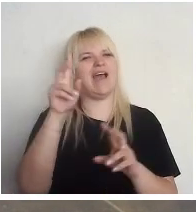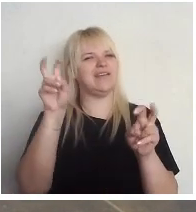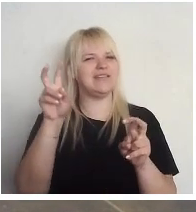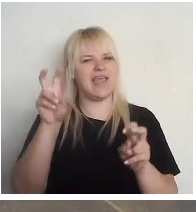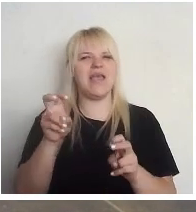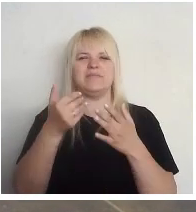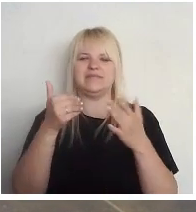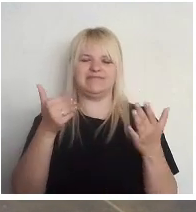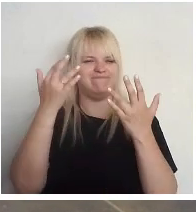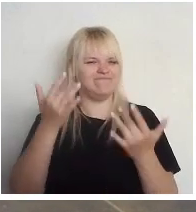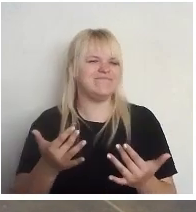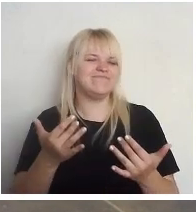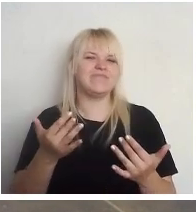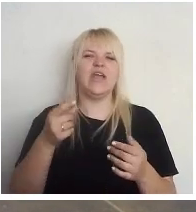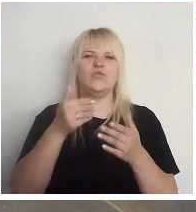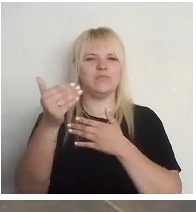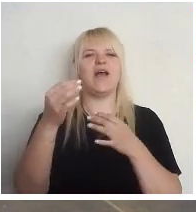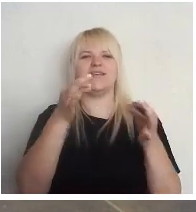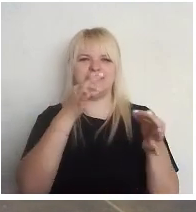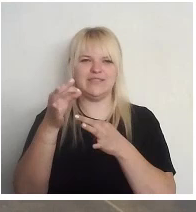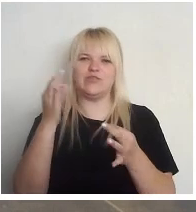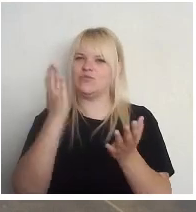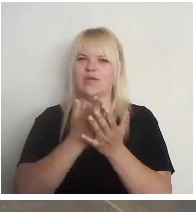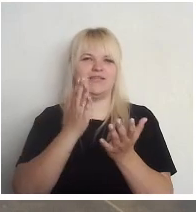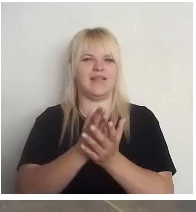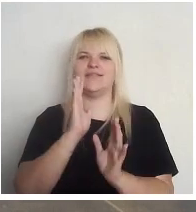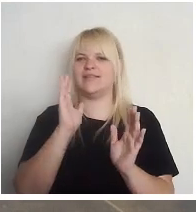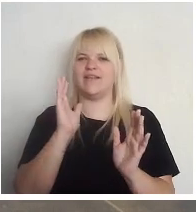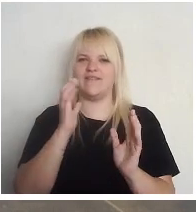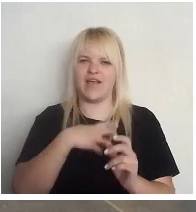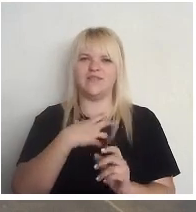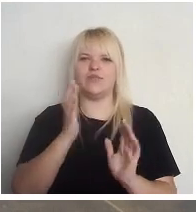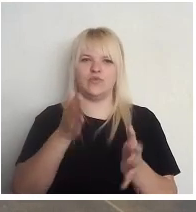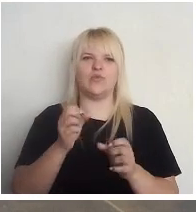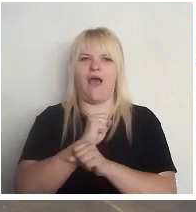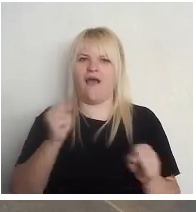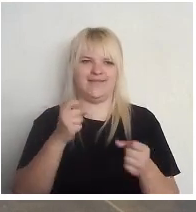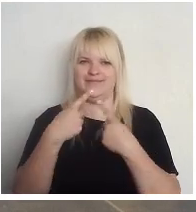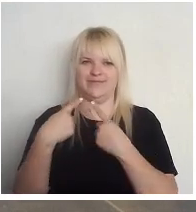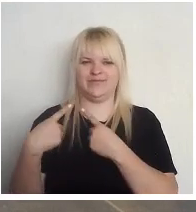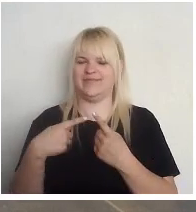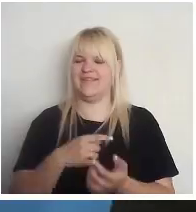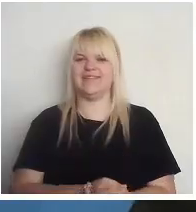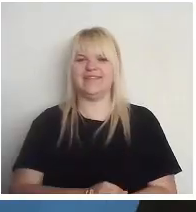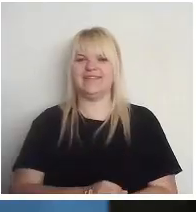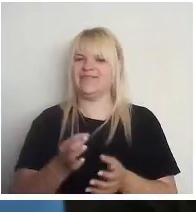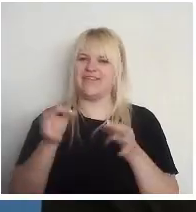turpmākajās diskusijās pavisam noteikti būs ļoti, ļoti akūta. Paldies.